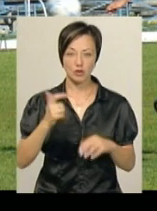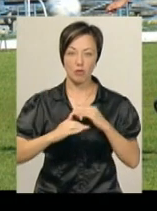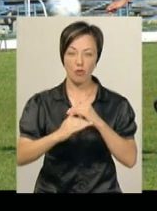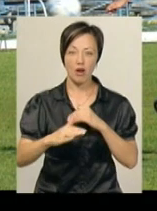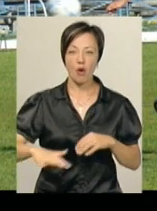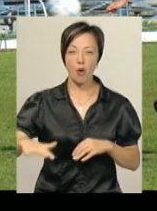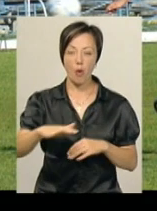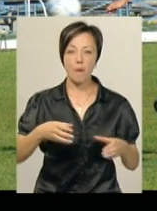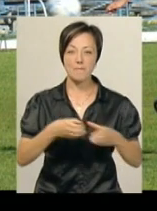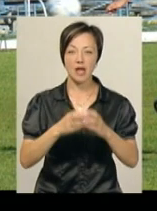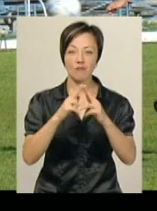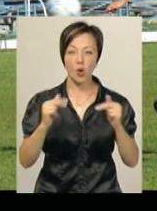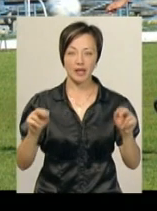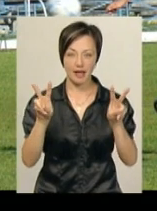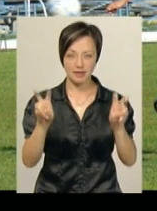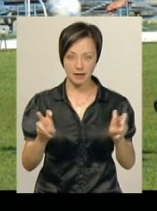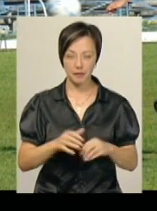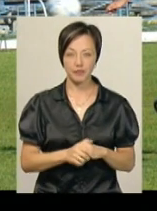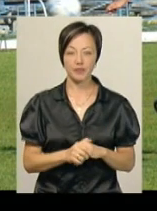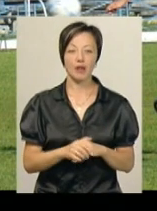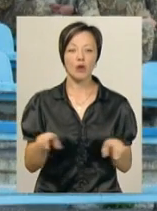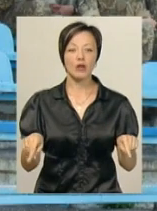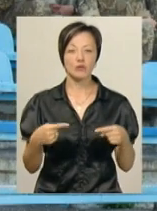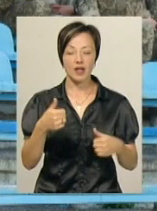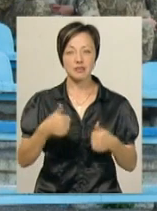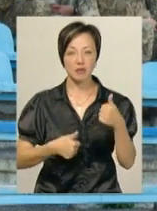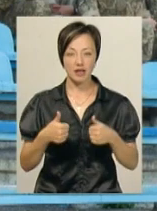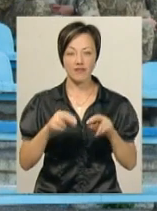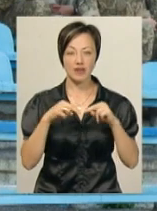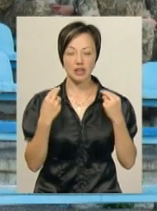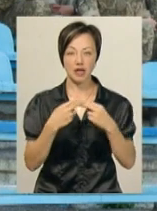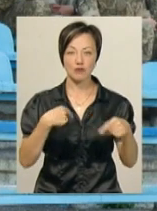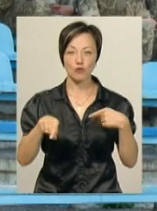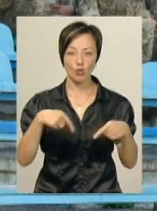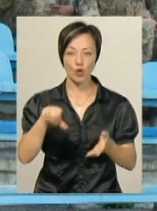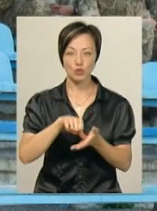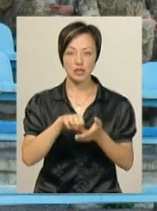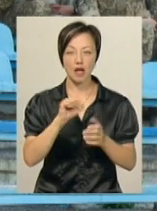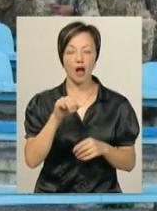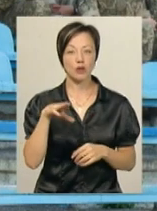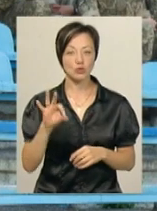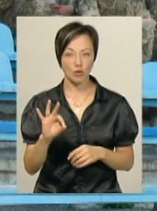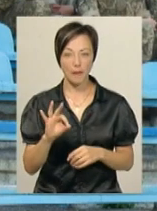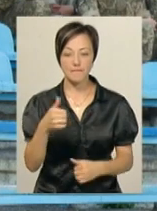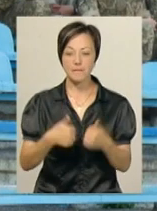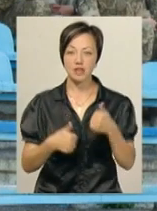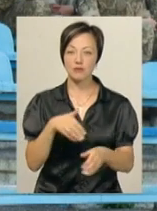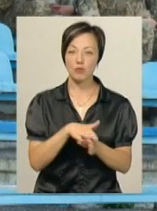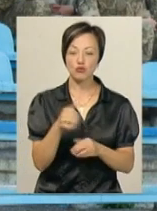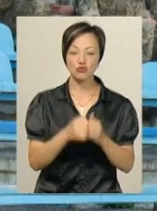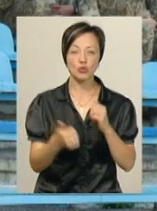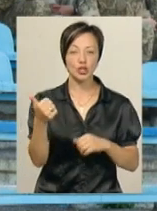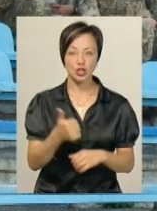команди «Фортеці». За словами Євгена Слабунова, організувала змагання «Федерація футболу» учасників АТО. Матчі відбуваються